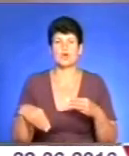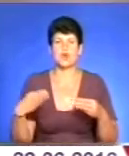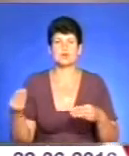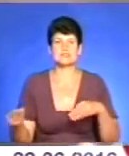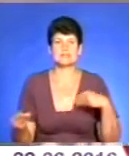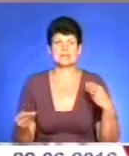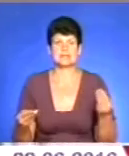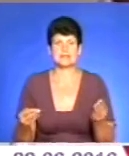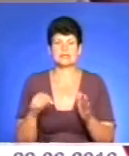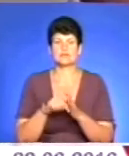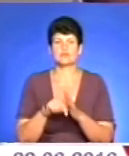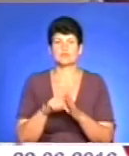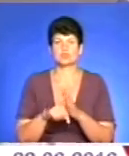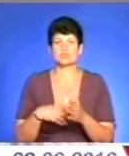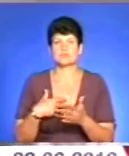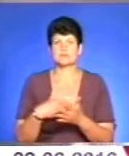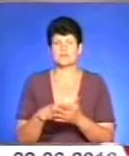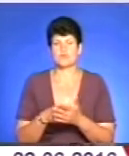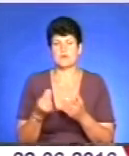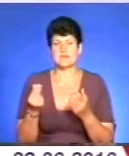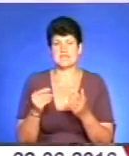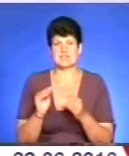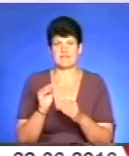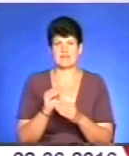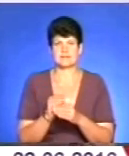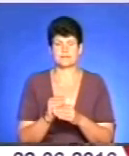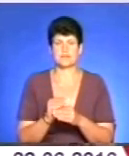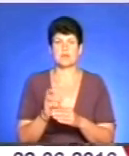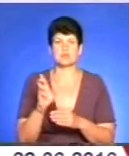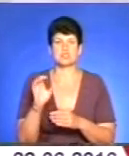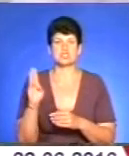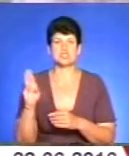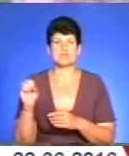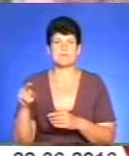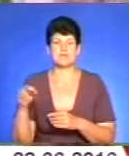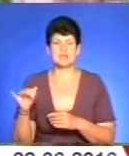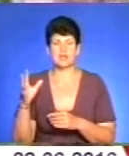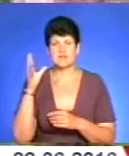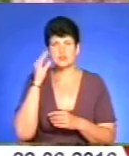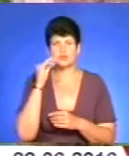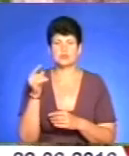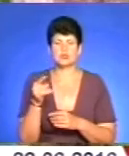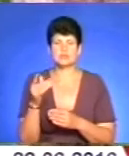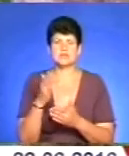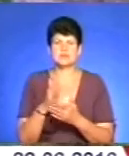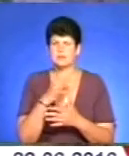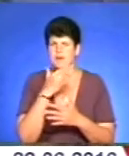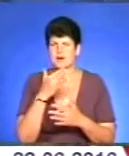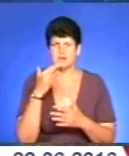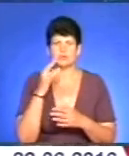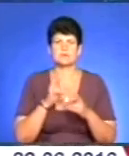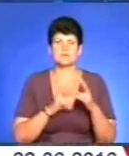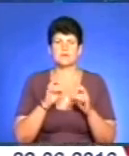внутрішнім своїм інвесторам. Борис Шепітка вважає, що і на Тернопільщині є чимало підприємців, які могли би